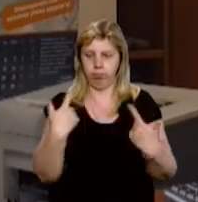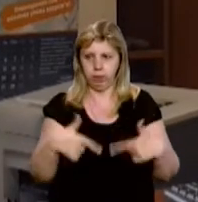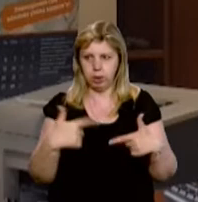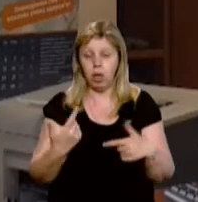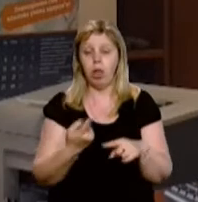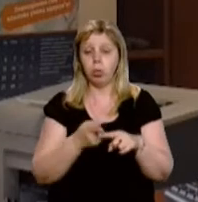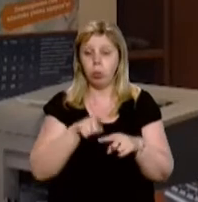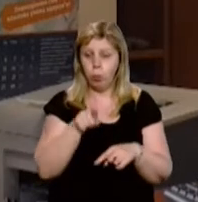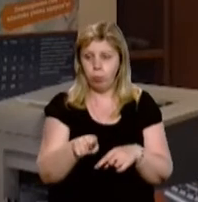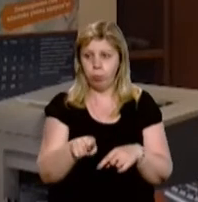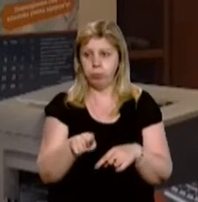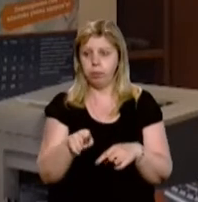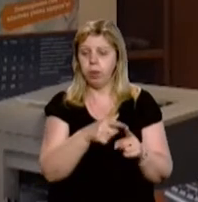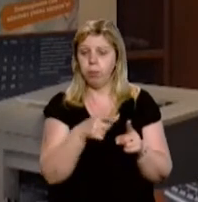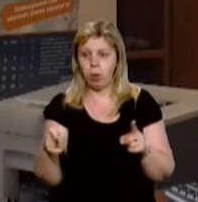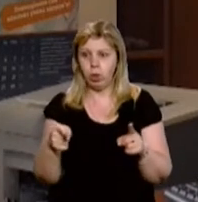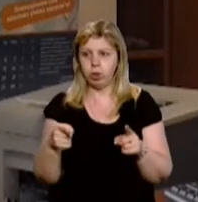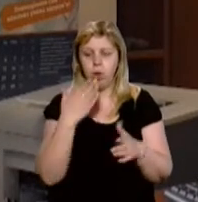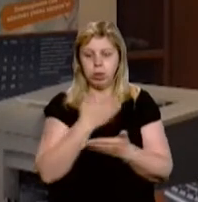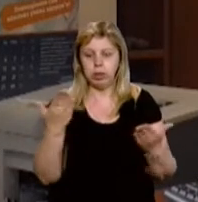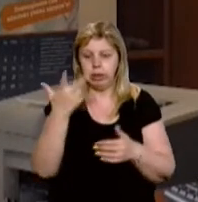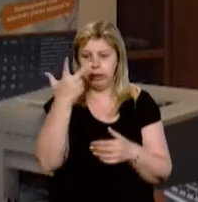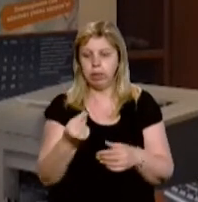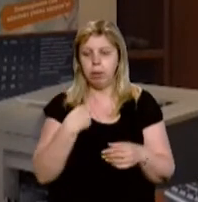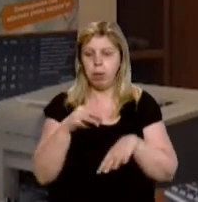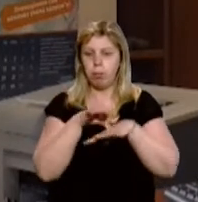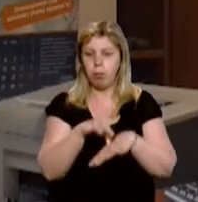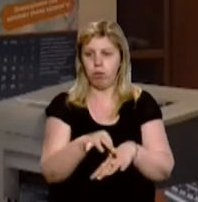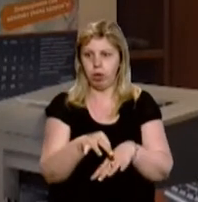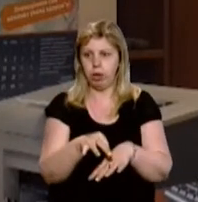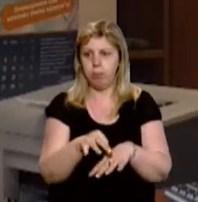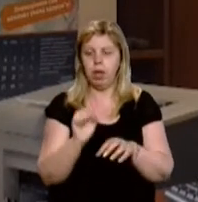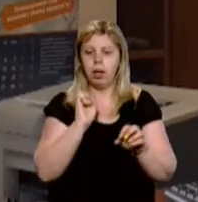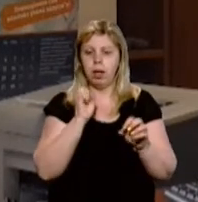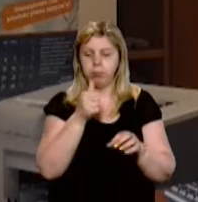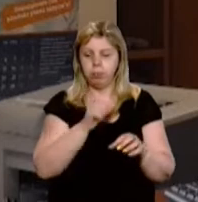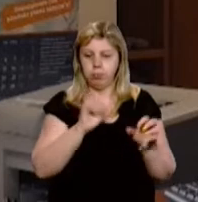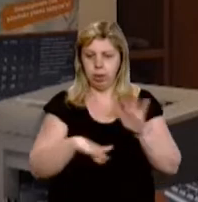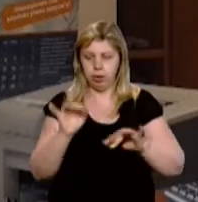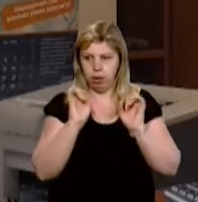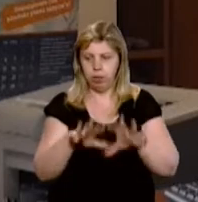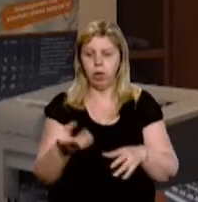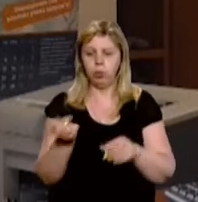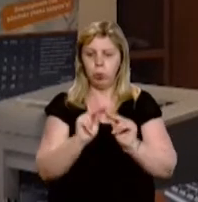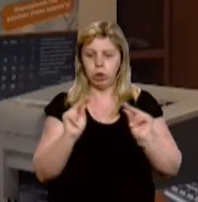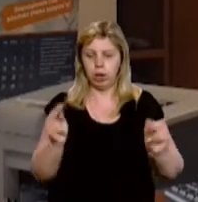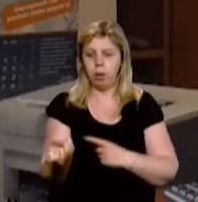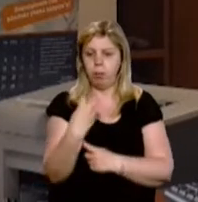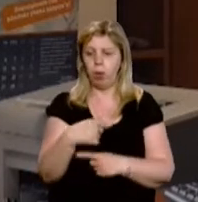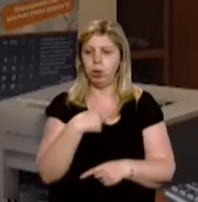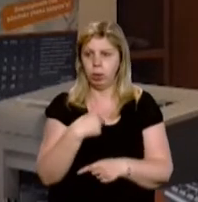Тому протягом останніх трьох діб ми проводимо тестування вчителів. Вони приходять до нас,